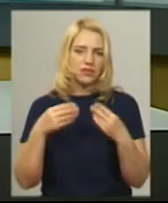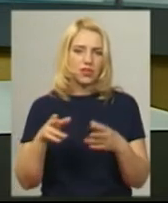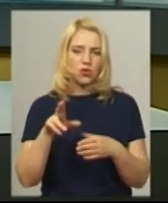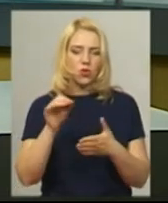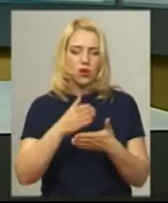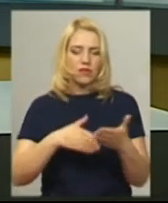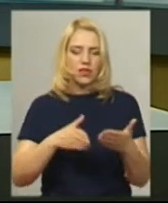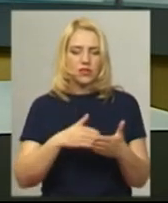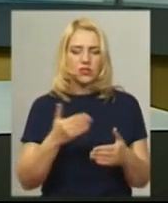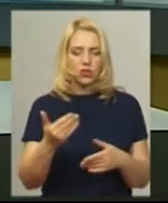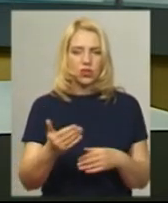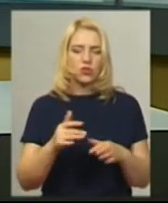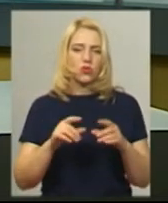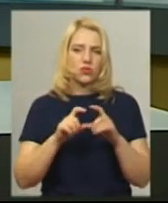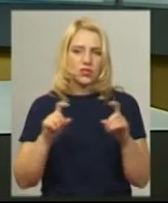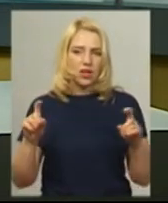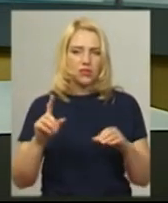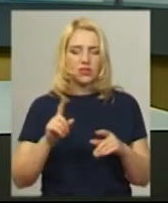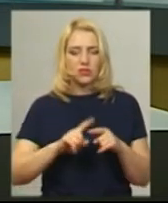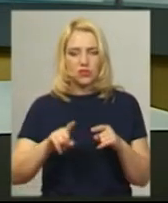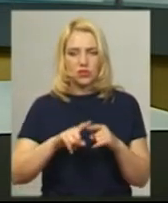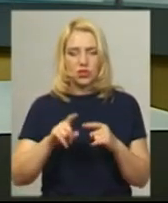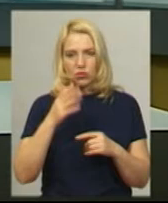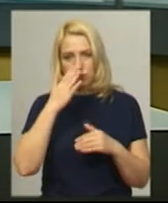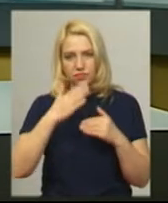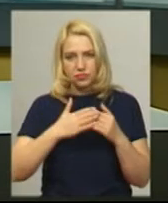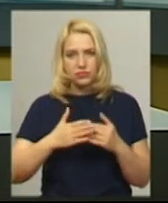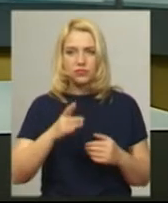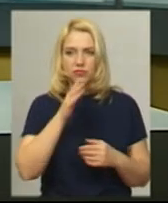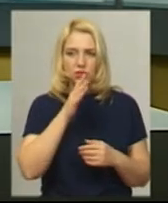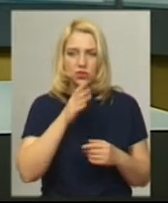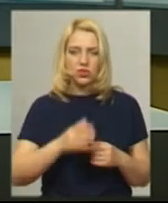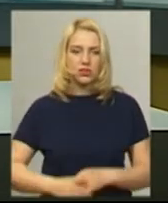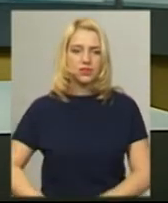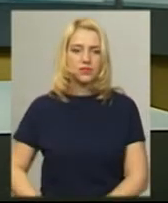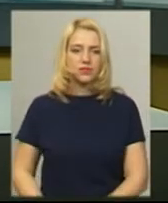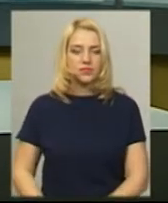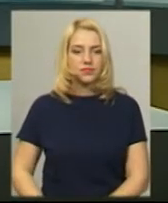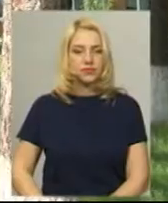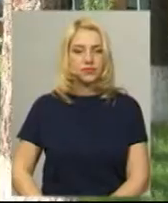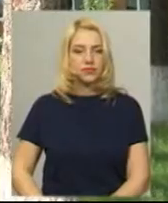їхнього закладу у недалекому майбутньому. Із місця проведення протестної акції Світлана Порубок.